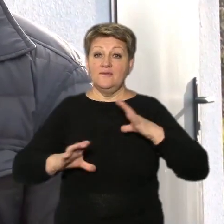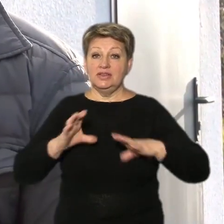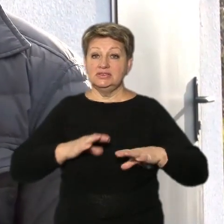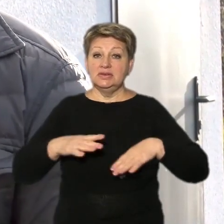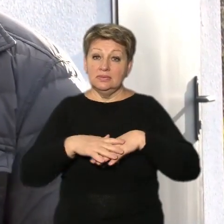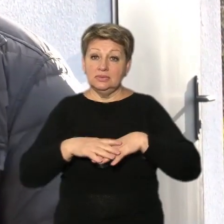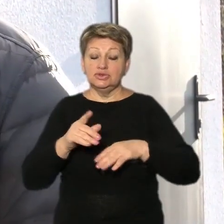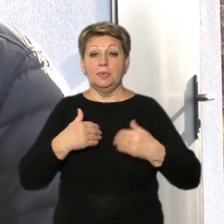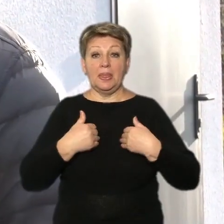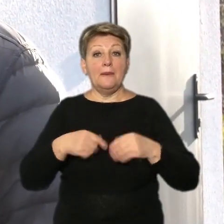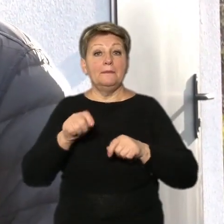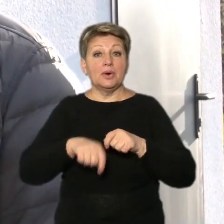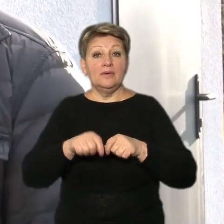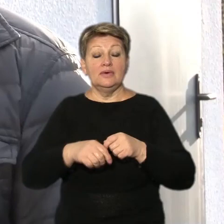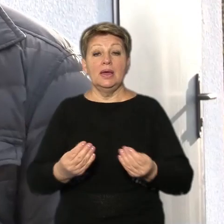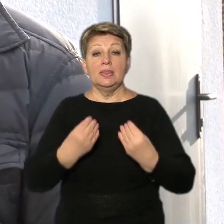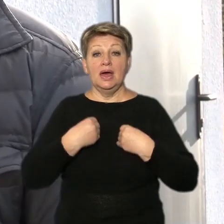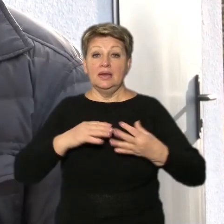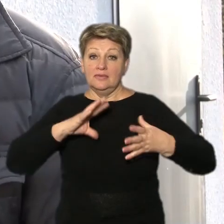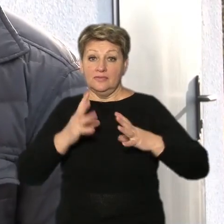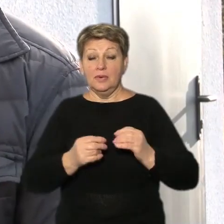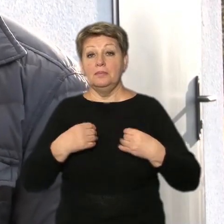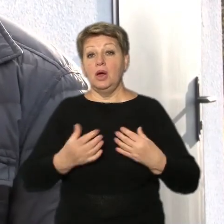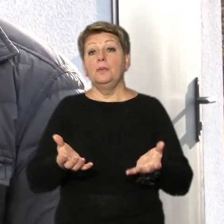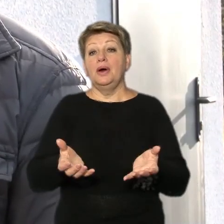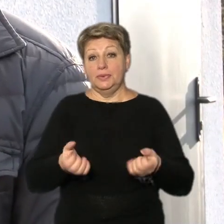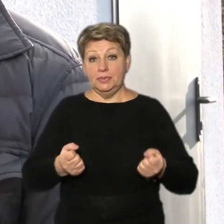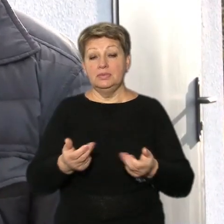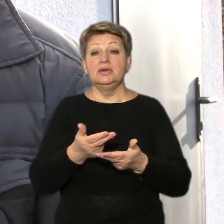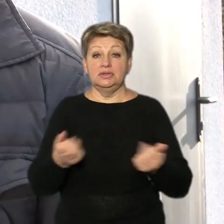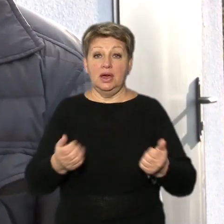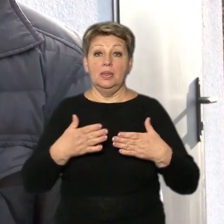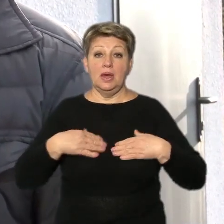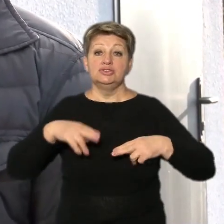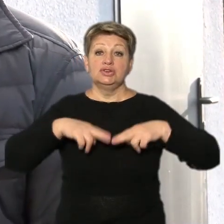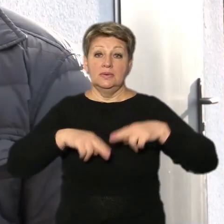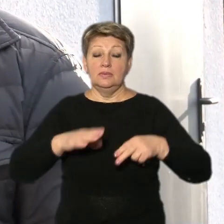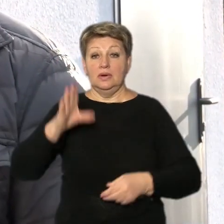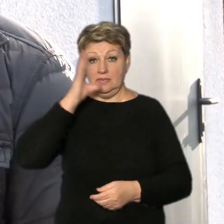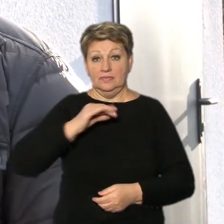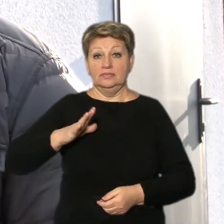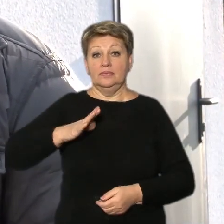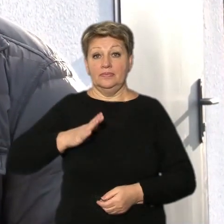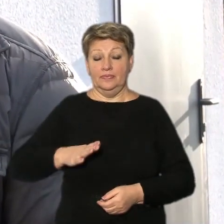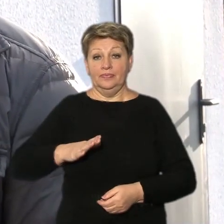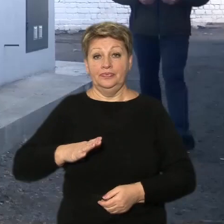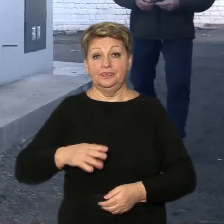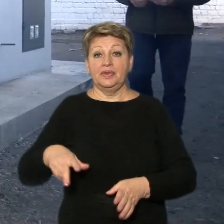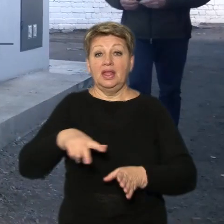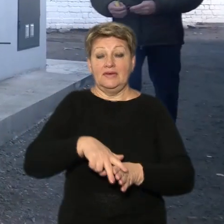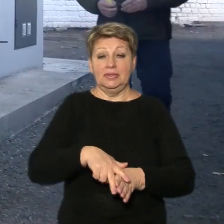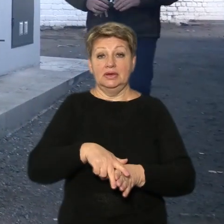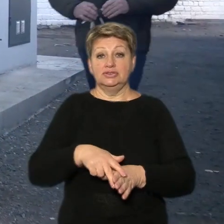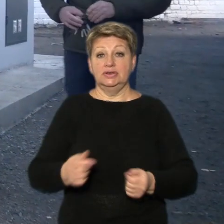щоб нам перевірили і надали висновки. І ми отримали висновок, що наша споруда витримує заявлені навантаження.